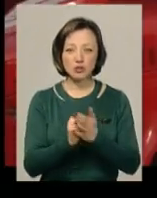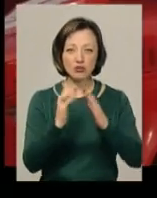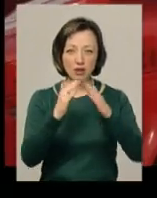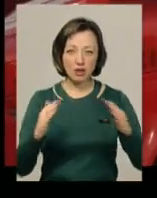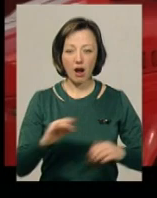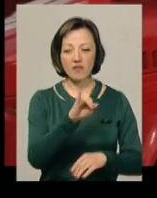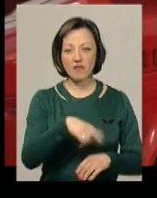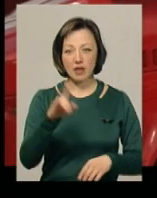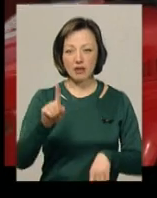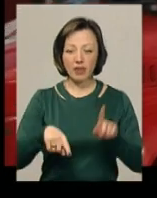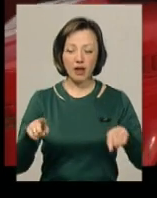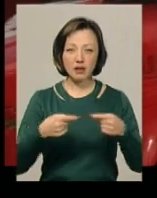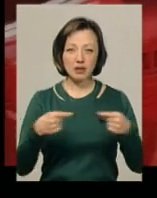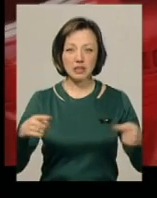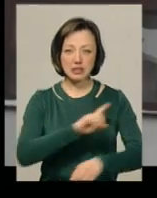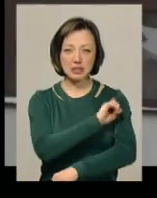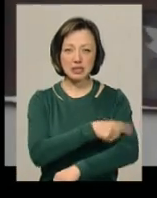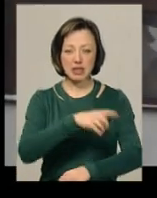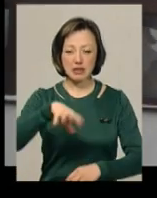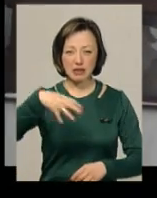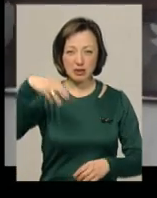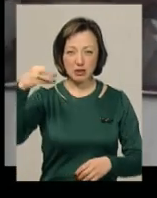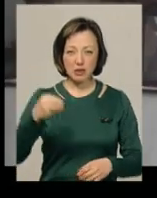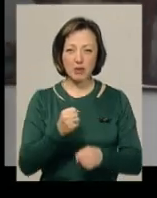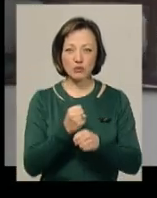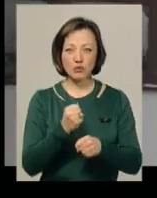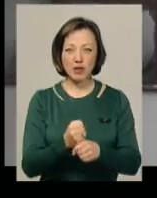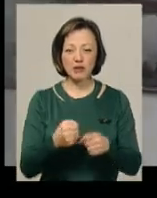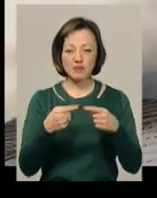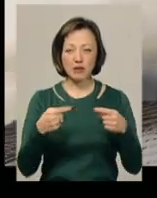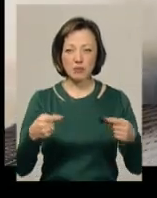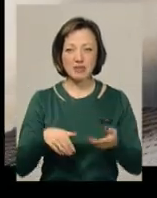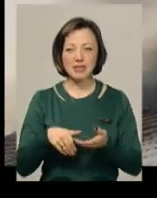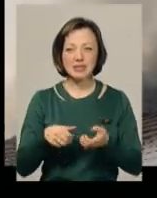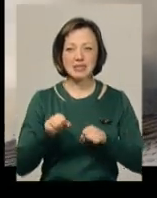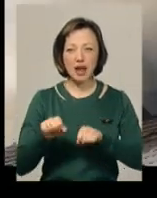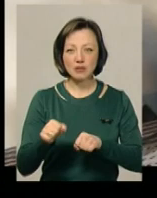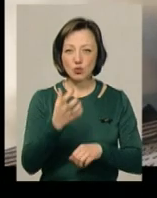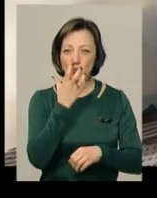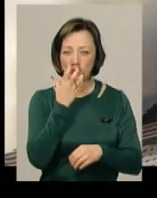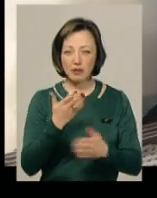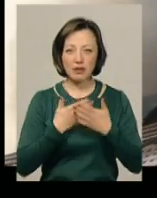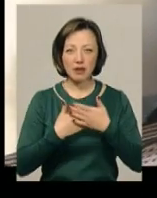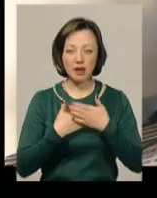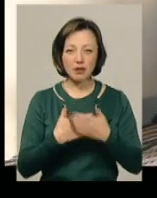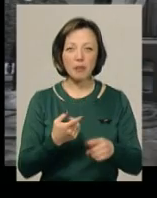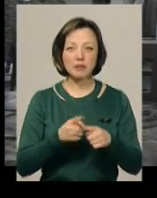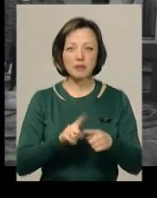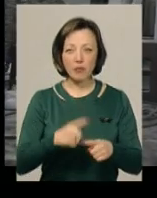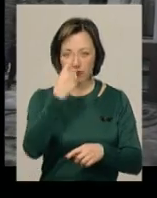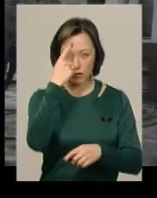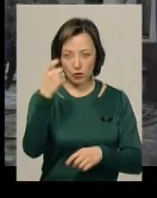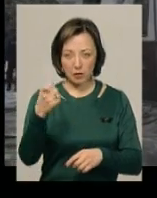речі. Через сильне задимлення рятувальники працювали у засобах захисту дихання. Як повідомили у прес-службі обласного управління, на звичайних